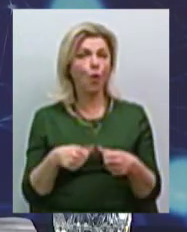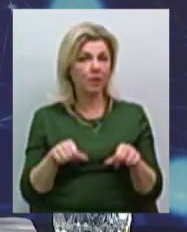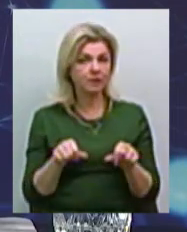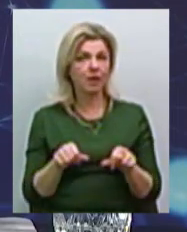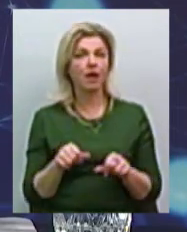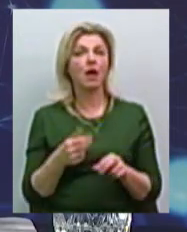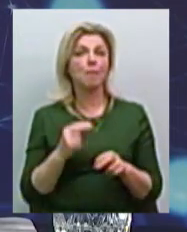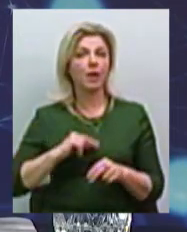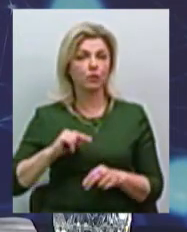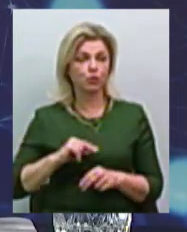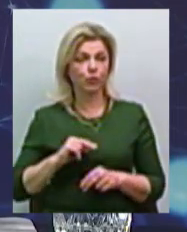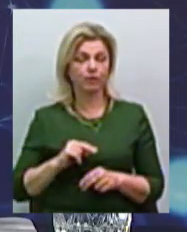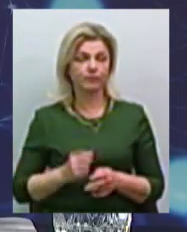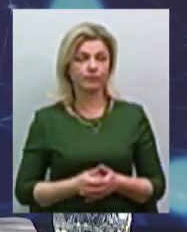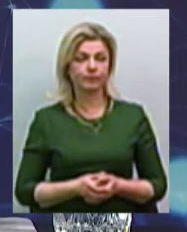яка працює,